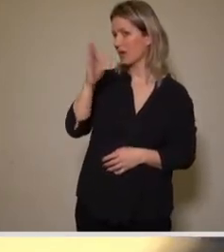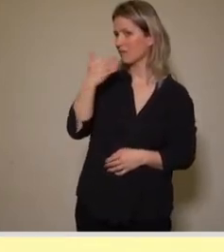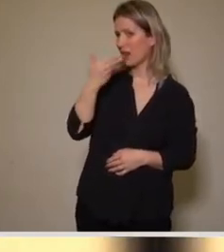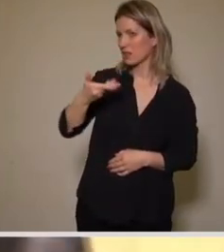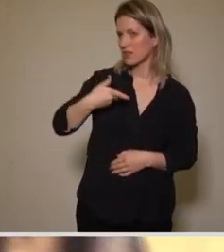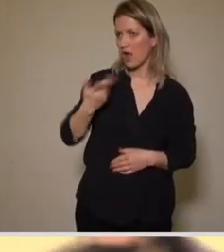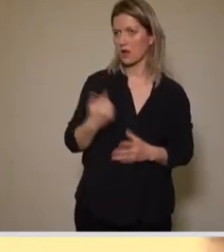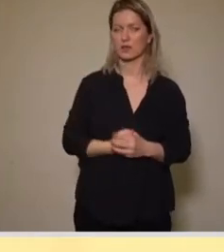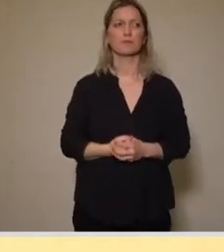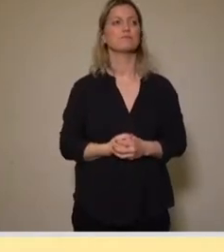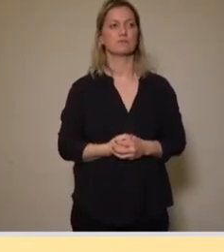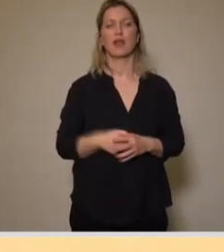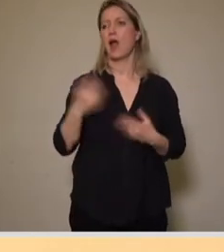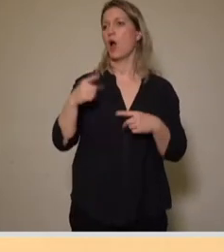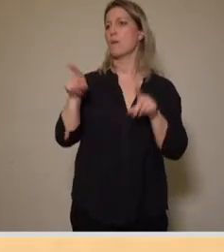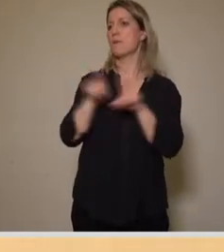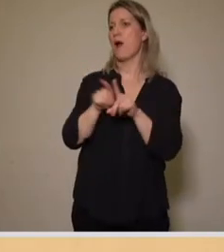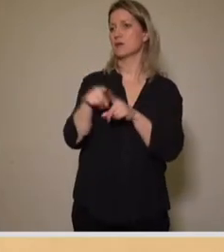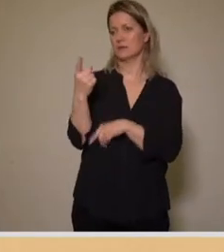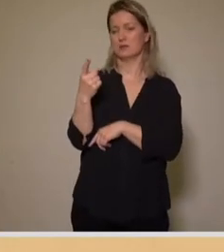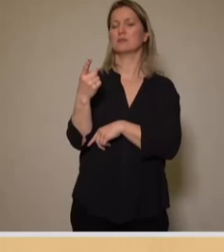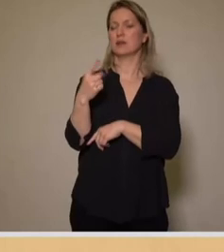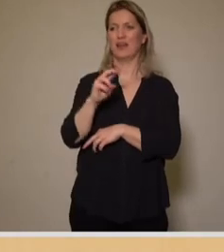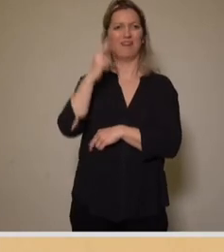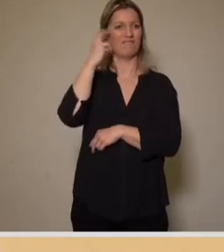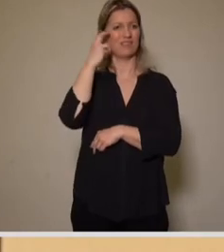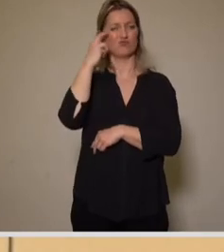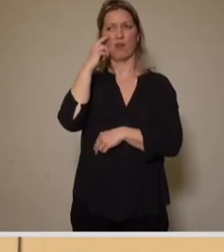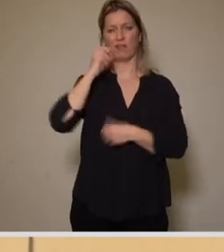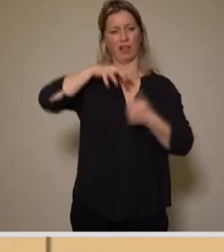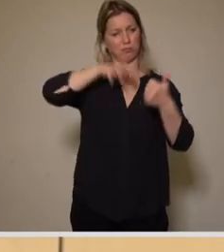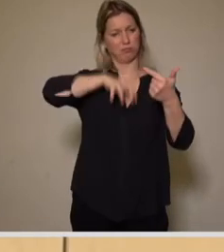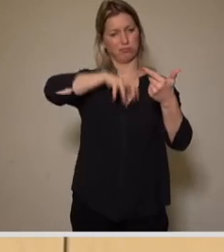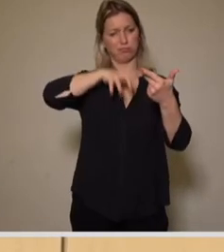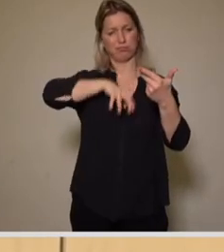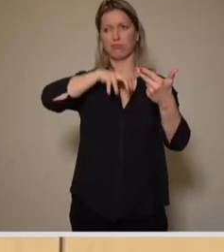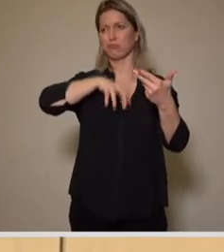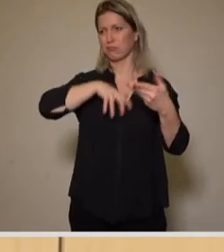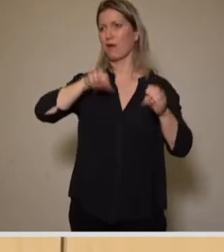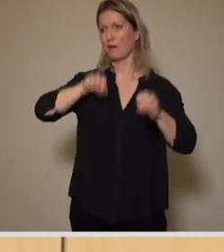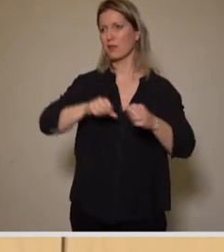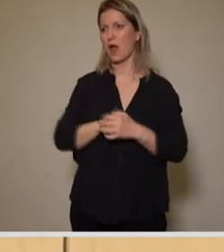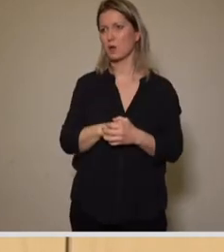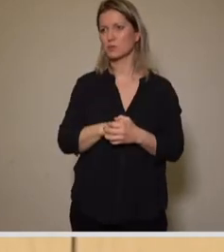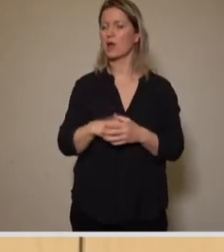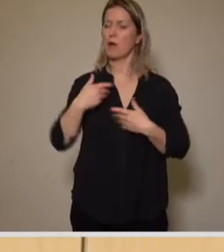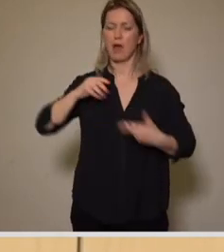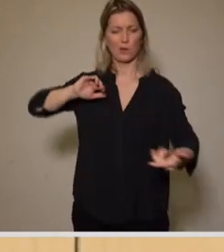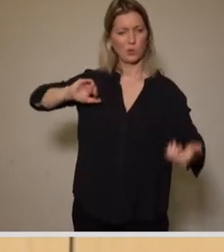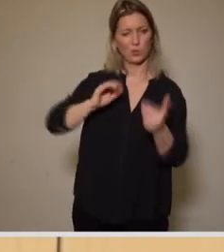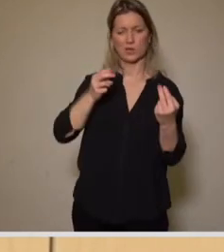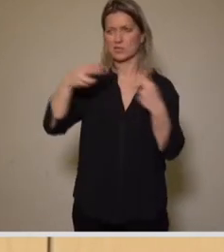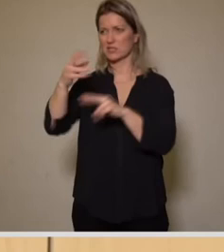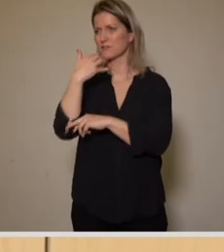Die eignen sich ja auch als Thema für eine Dissertation oder für ein wissenschaftliches Kolloquium. Ich würde es aber mit der Kurzform versuchen. Die erste